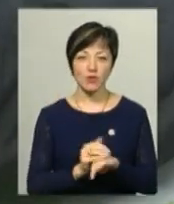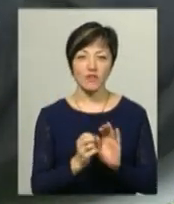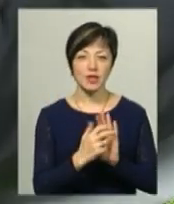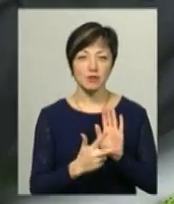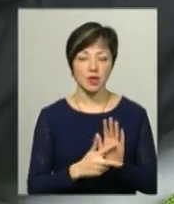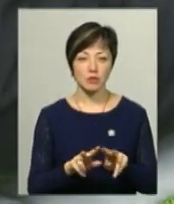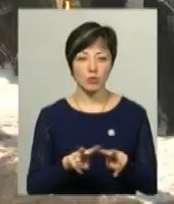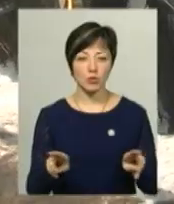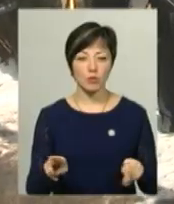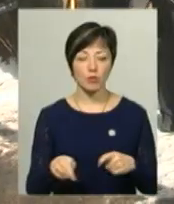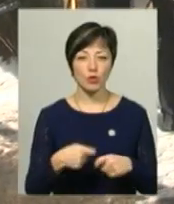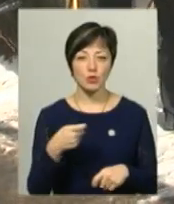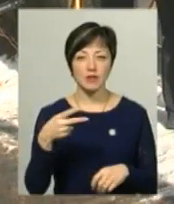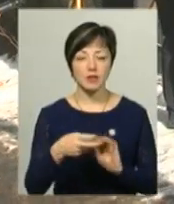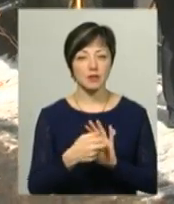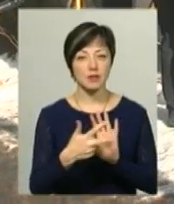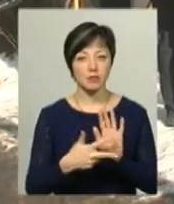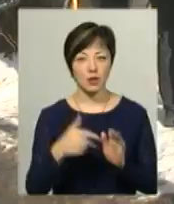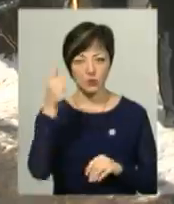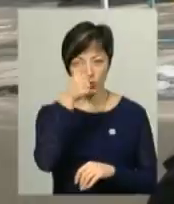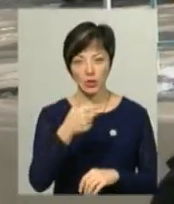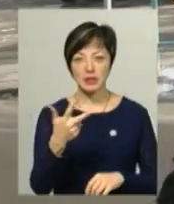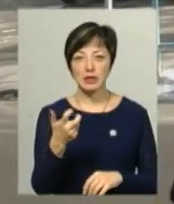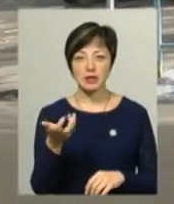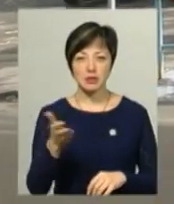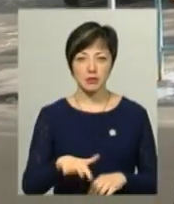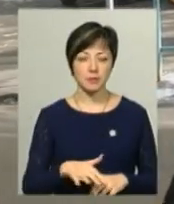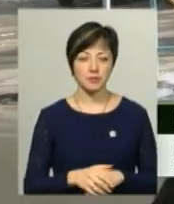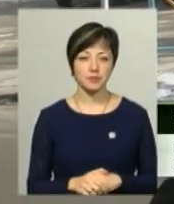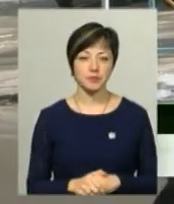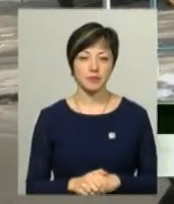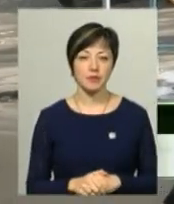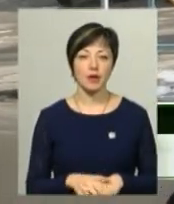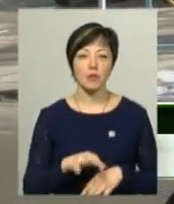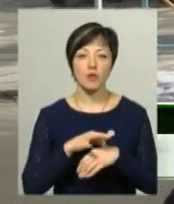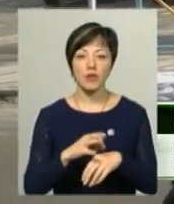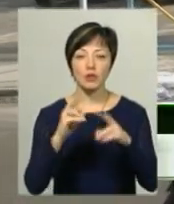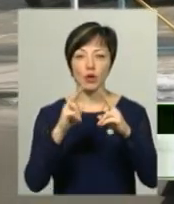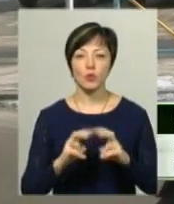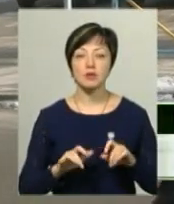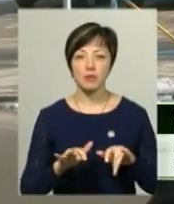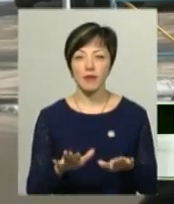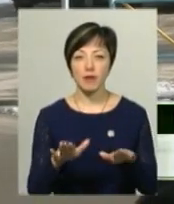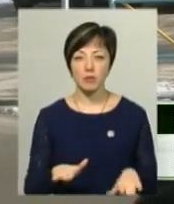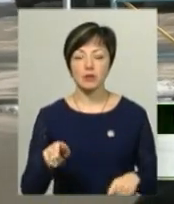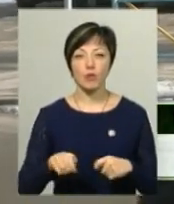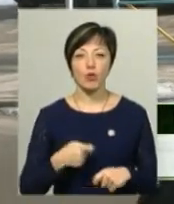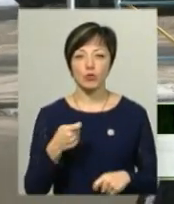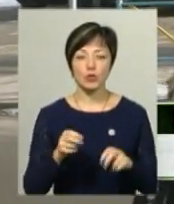18 подібних порушень. У 2018 році – 300. Проведено розгляд справи на місці, порушення правил